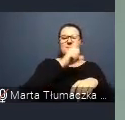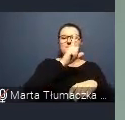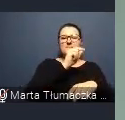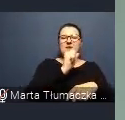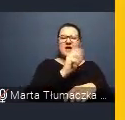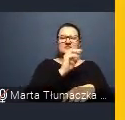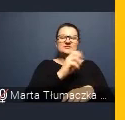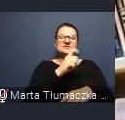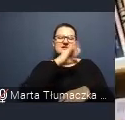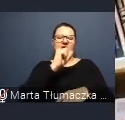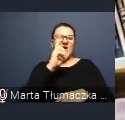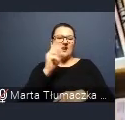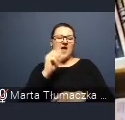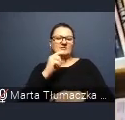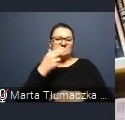McLanahan.